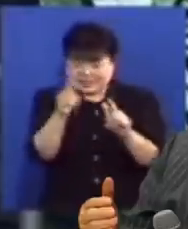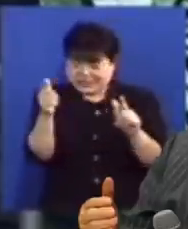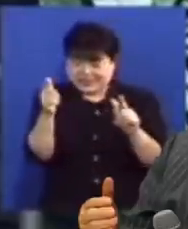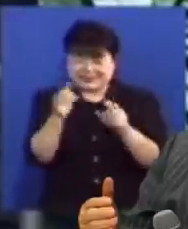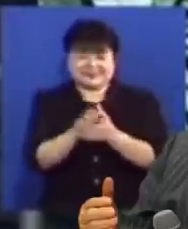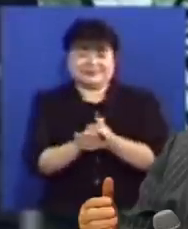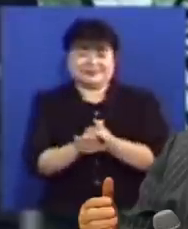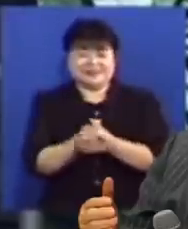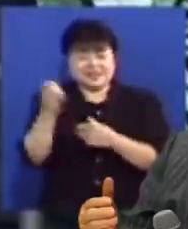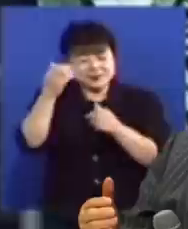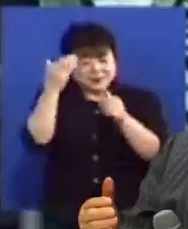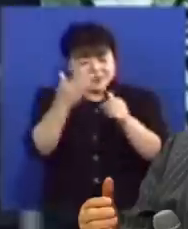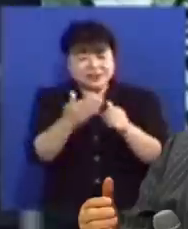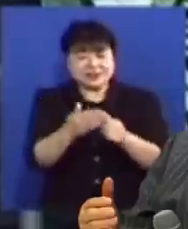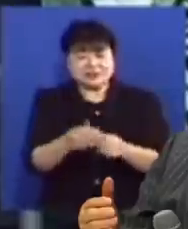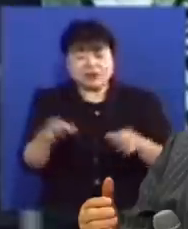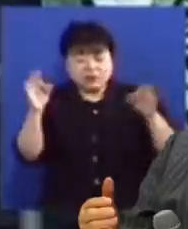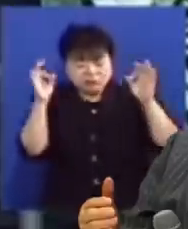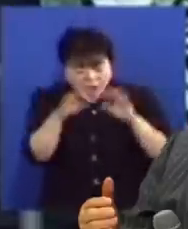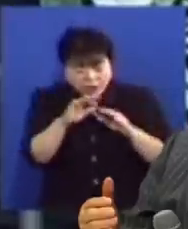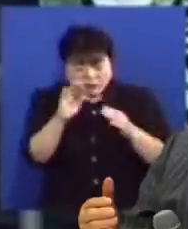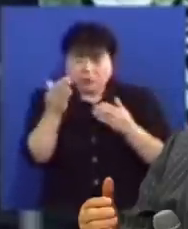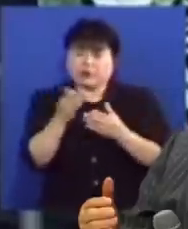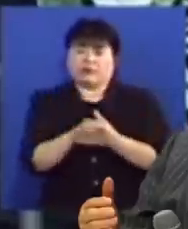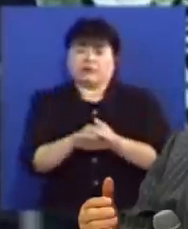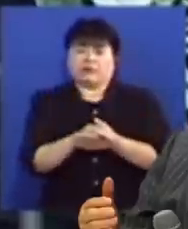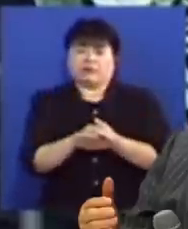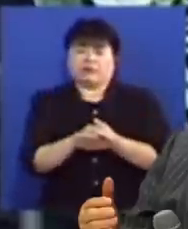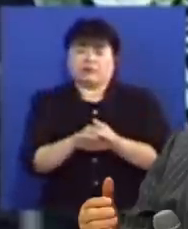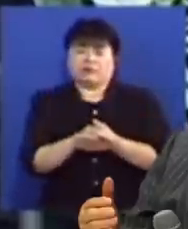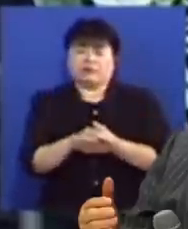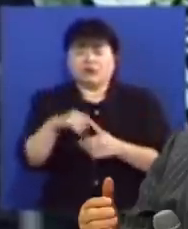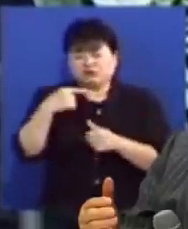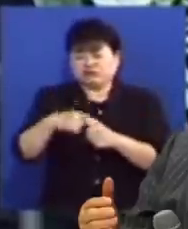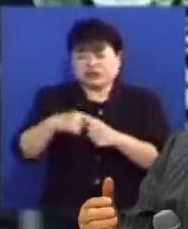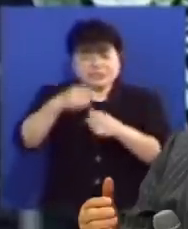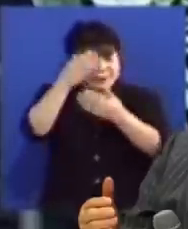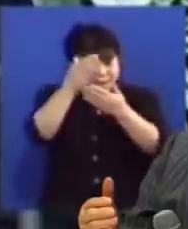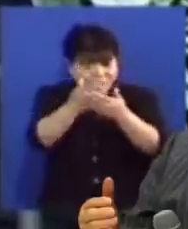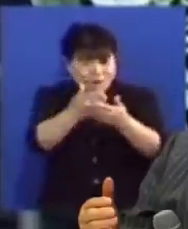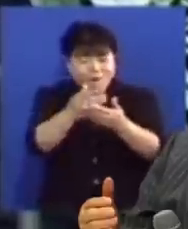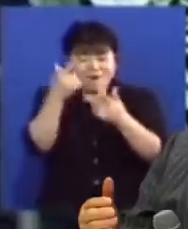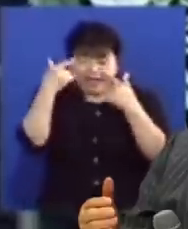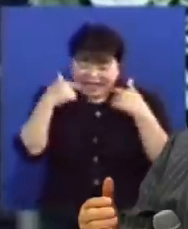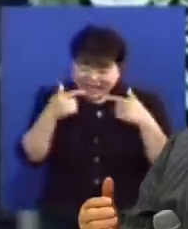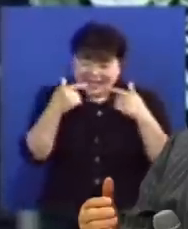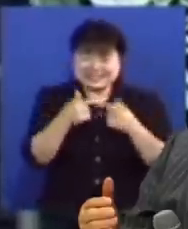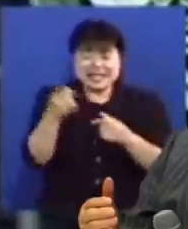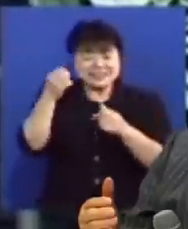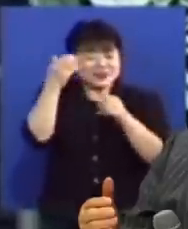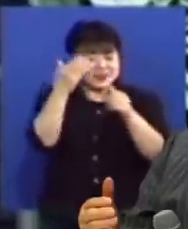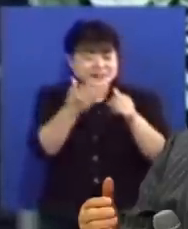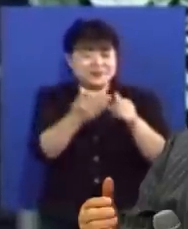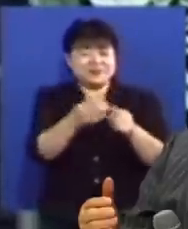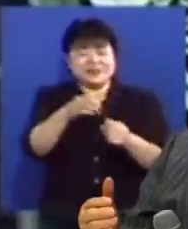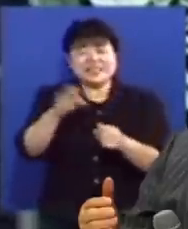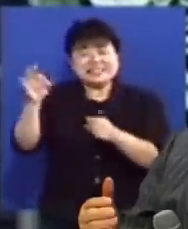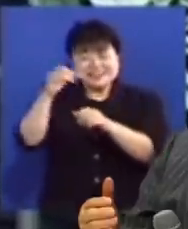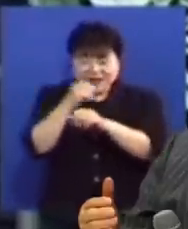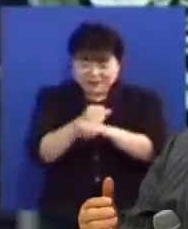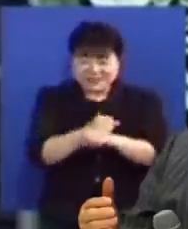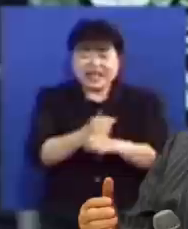성령은 소멸되고 마는 것입니다 그러나 무시하지 말고 항상 성령님 인정합니다